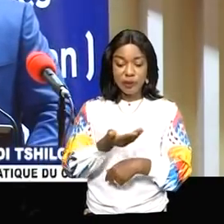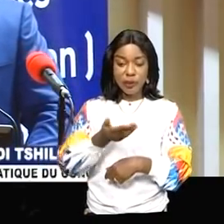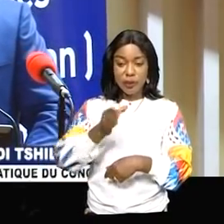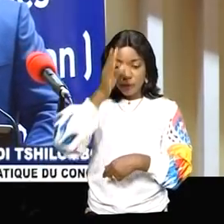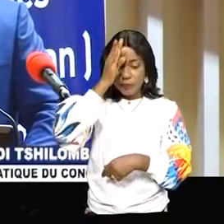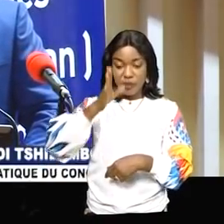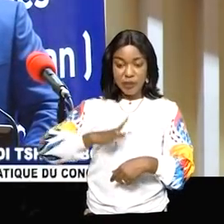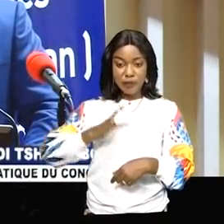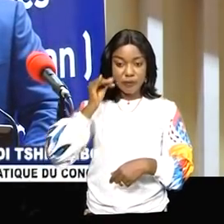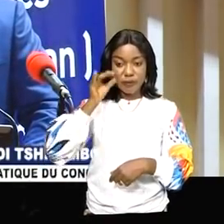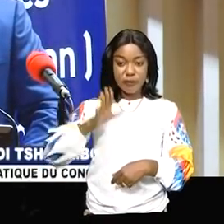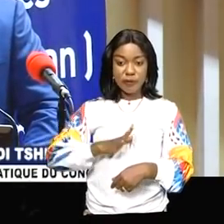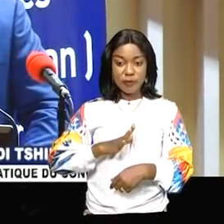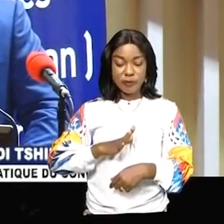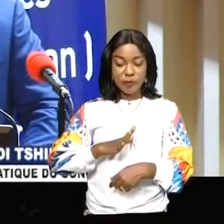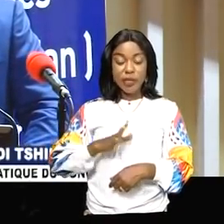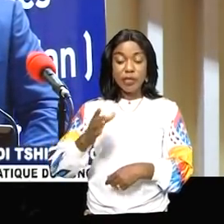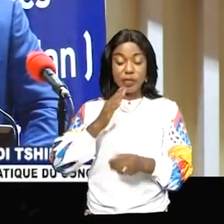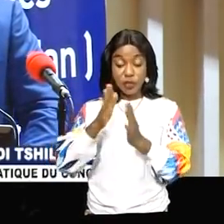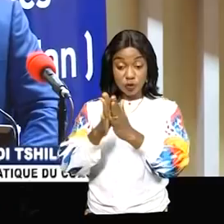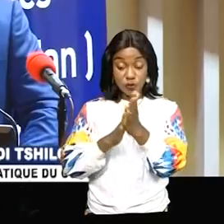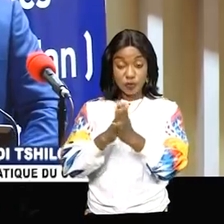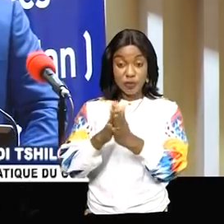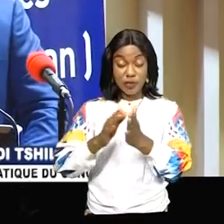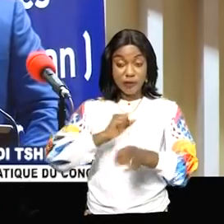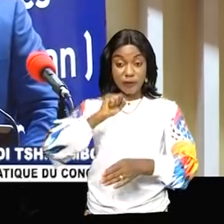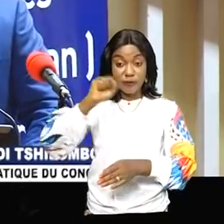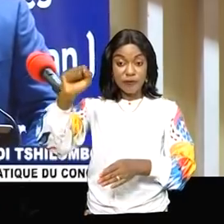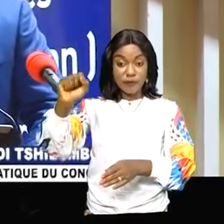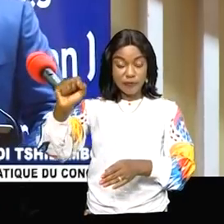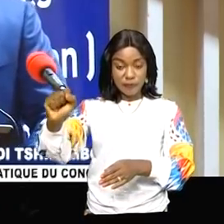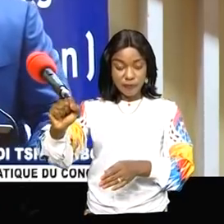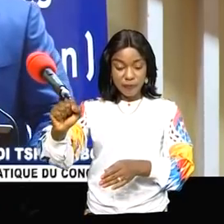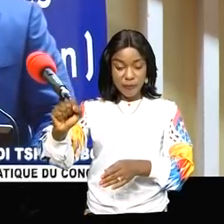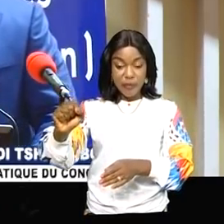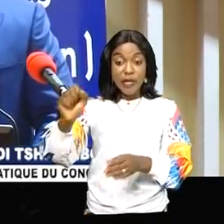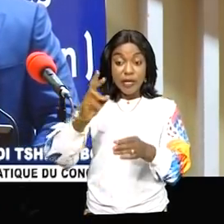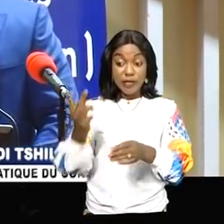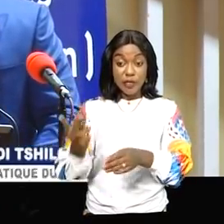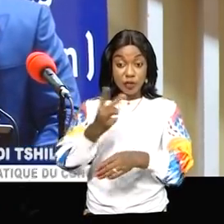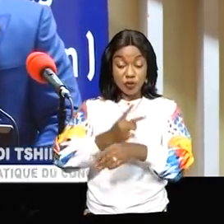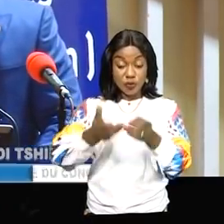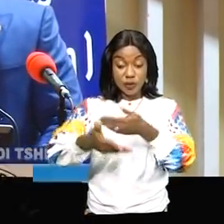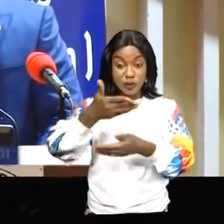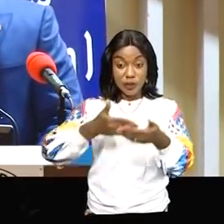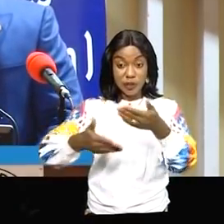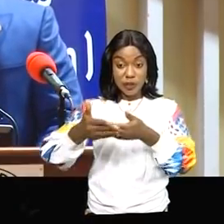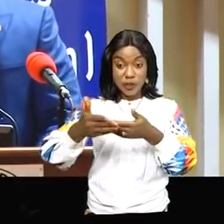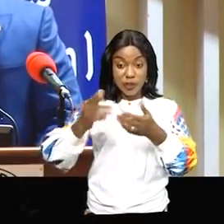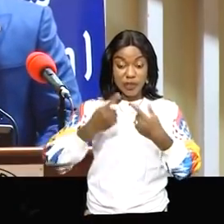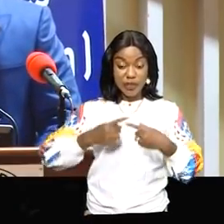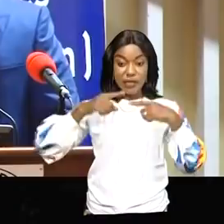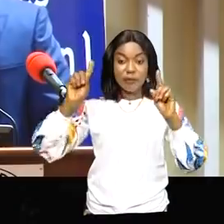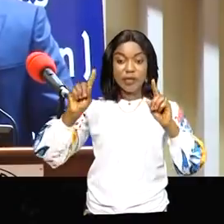mesdames et messieurs, Je souhaite vivement que ces deux jours d'échange et de délibération